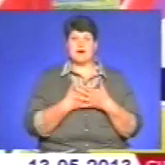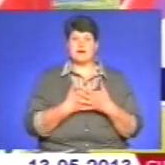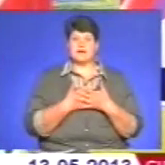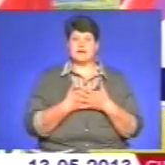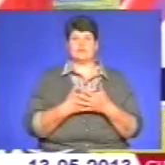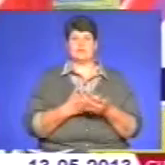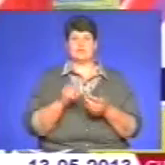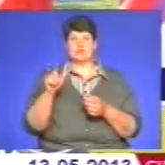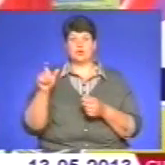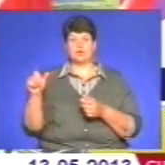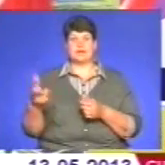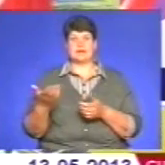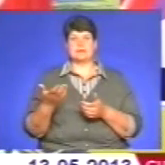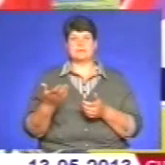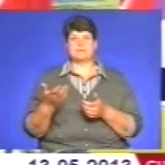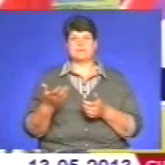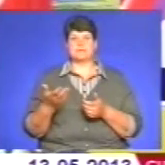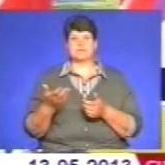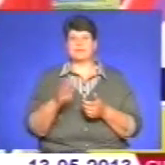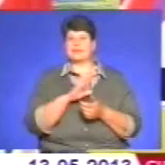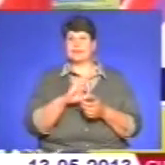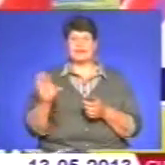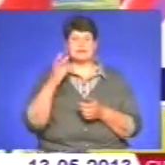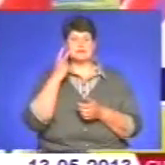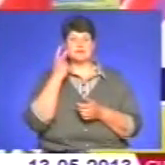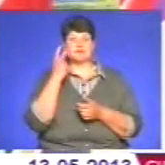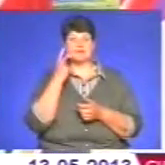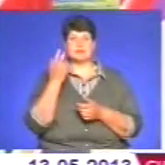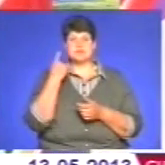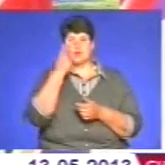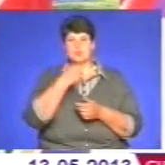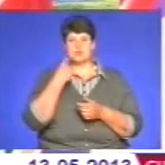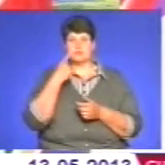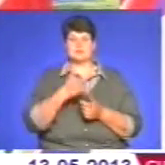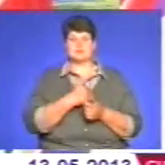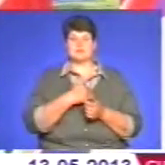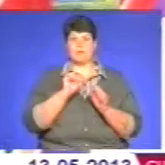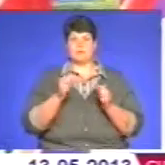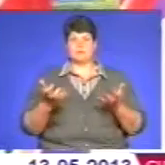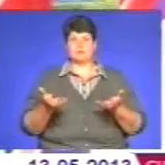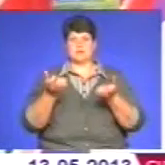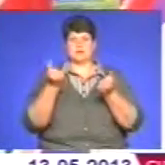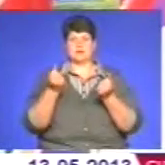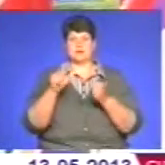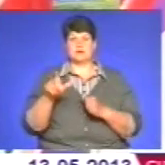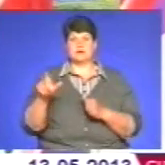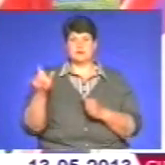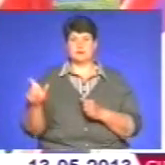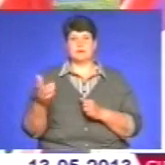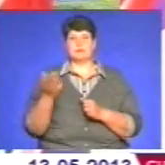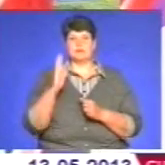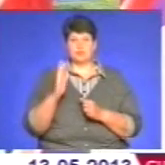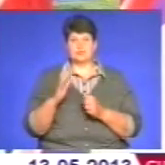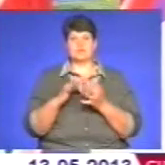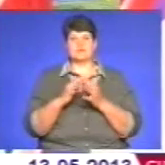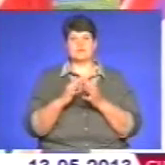самої громади, тому що не завжди так за особистою ініціативою можна бігати громаду. Тому що йдуть деяких селах,